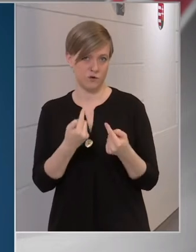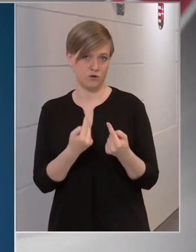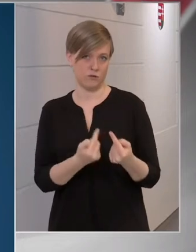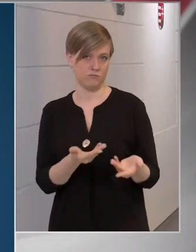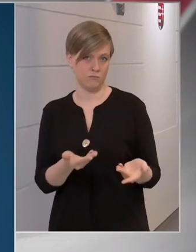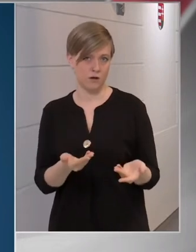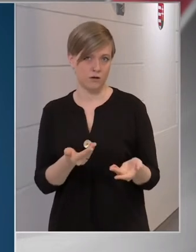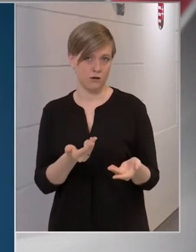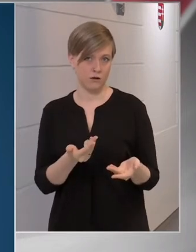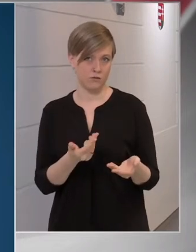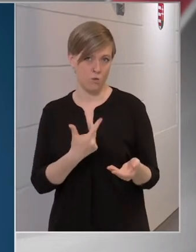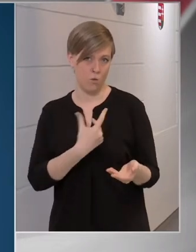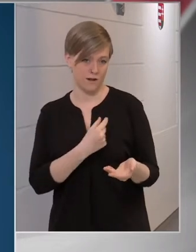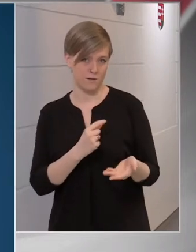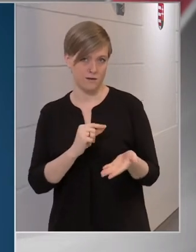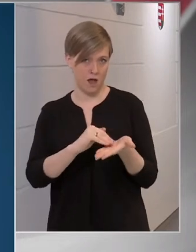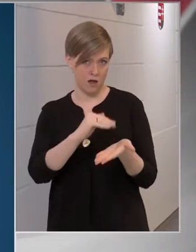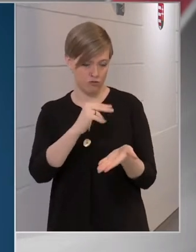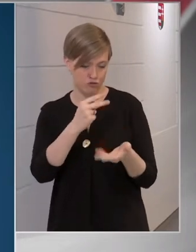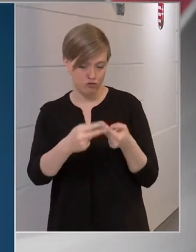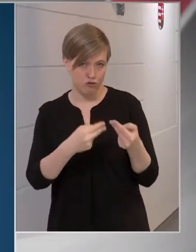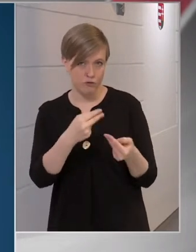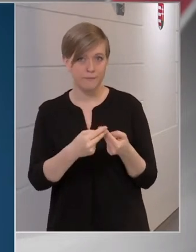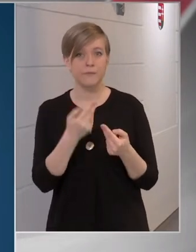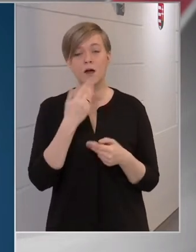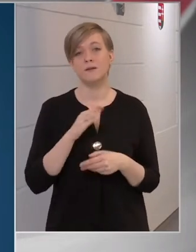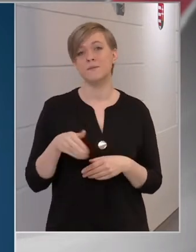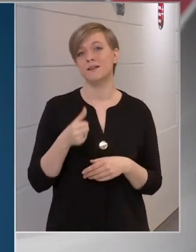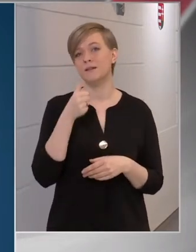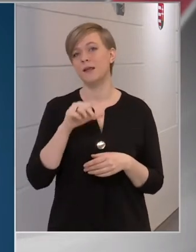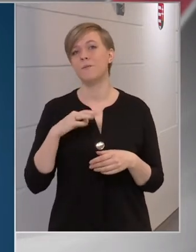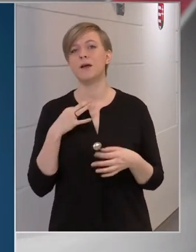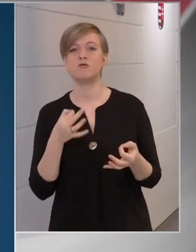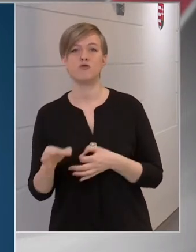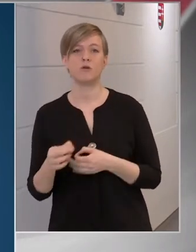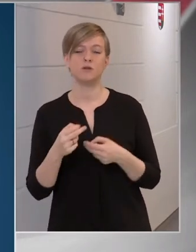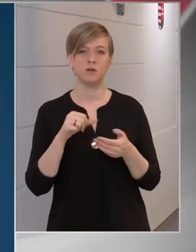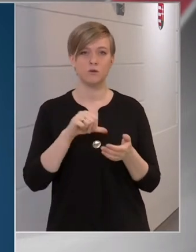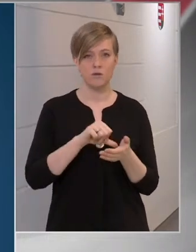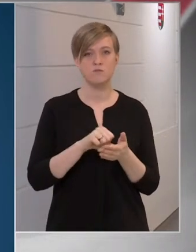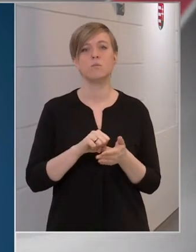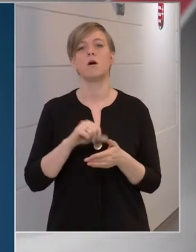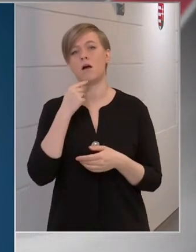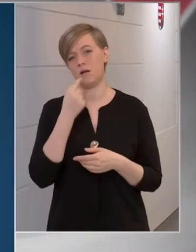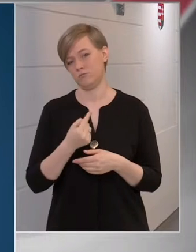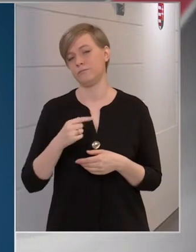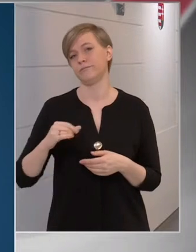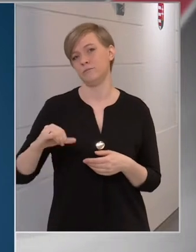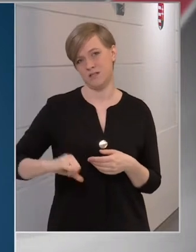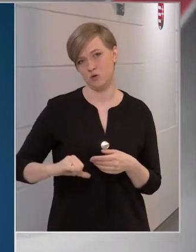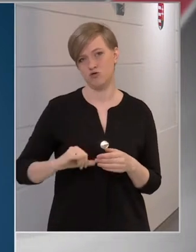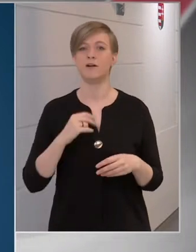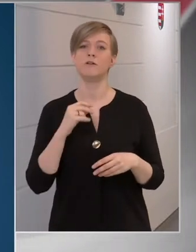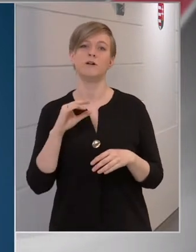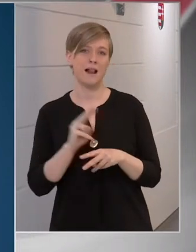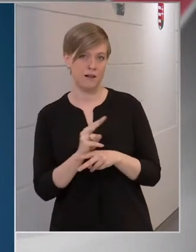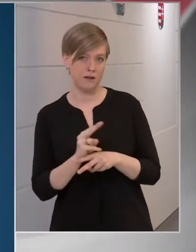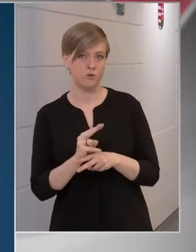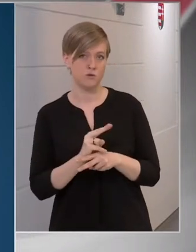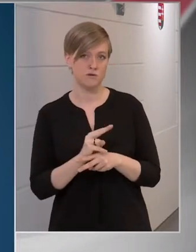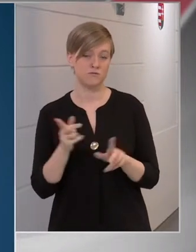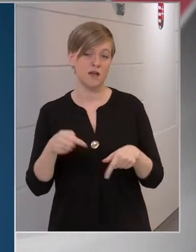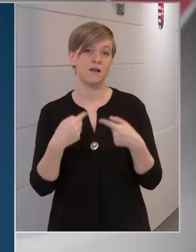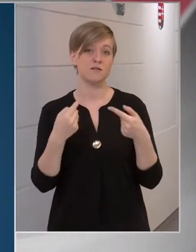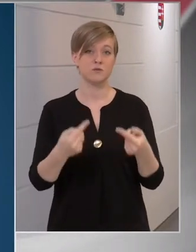oltásokat. Hogyha a Nemzeti Népegészségügyi Központ egy oltást biztonságosnak talál, ellenőrzött, akkor ezt követően